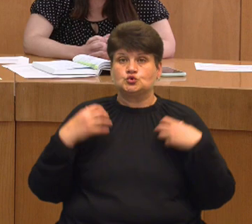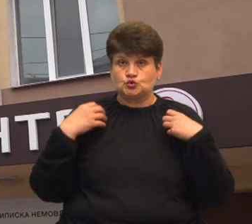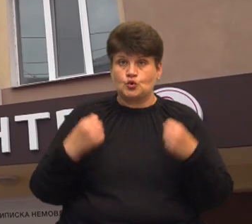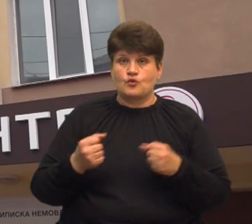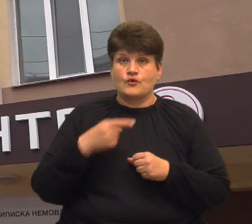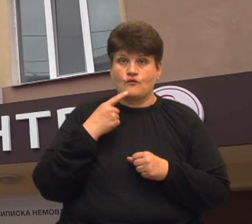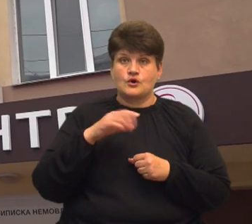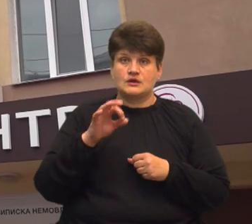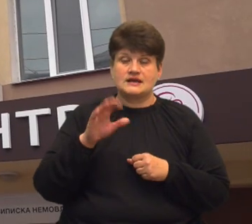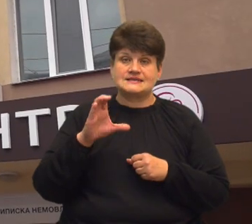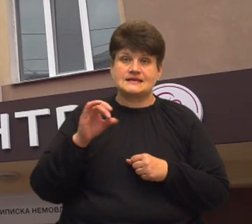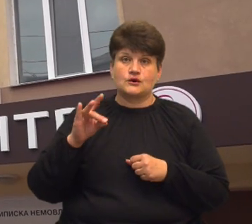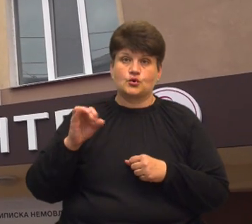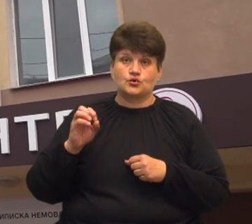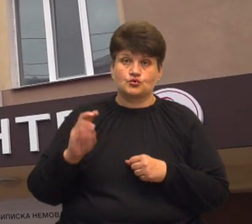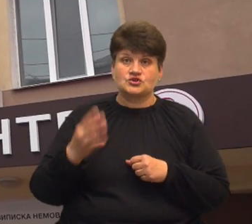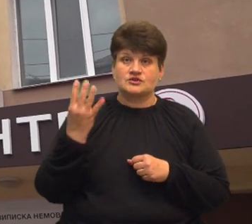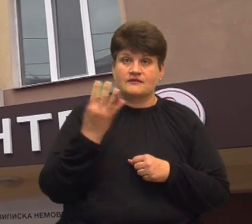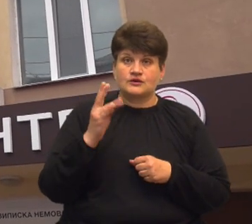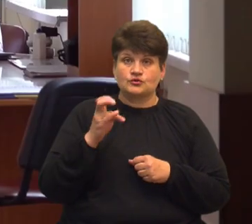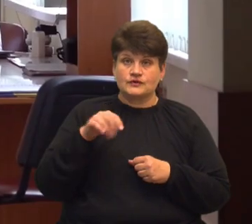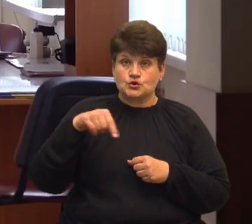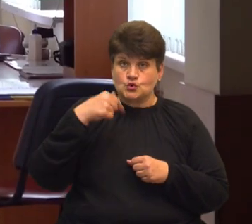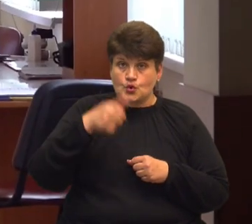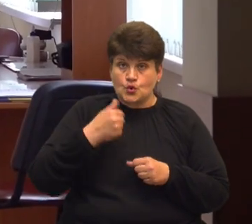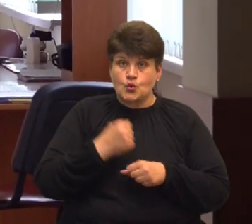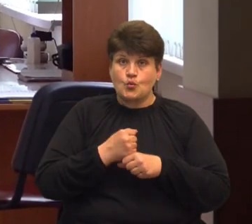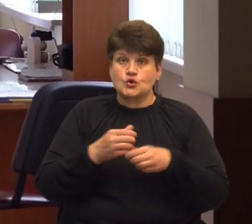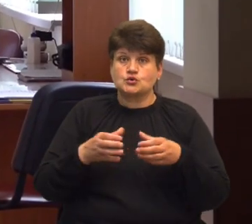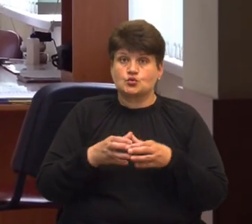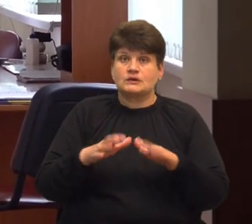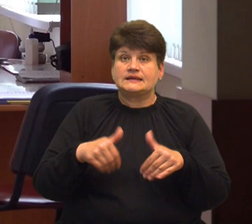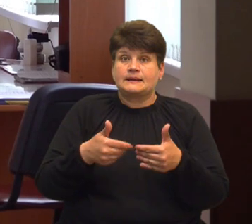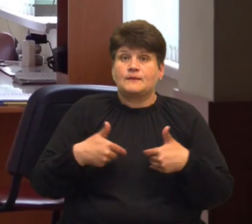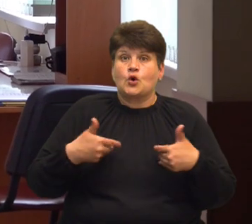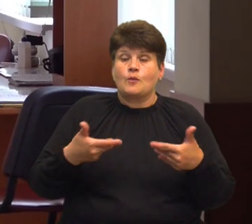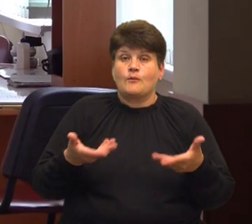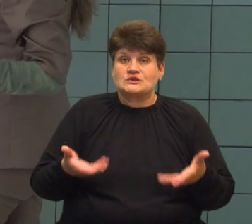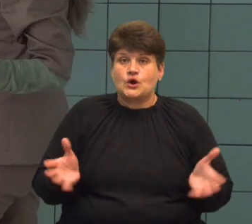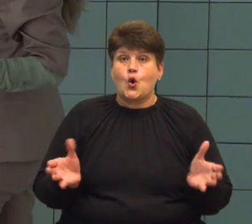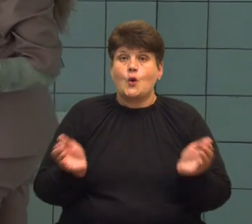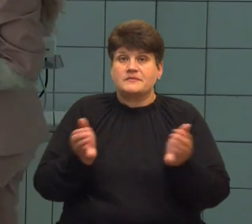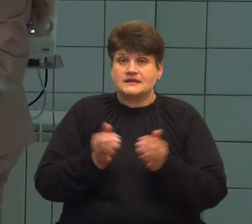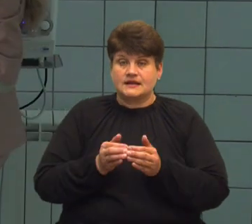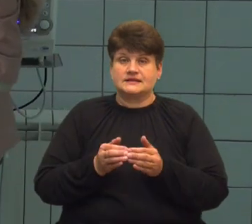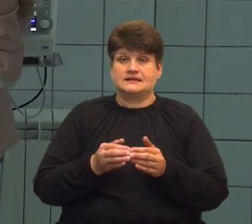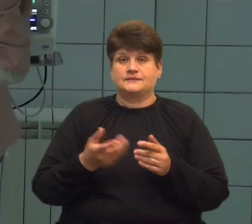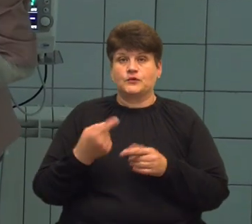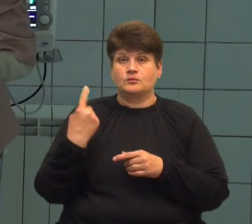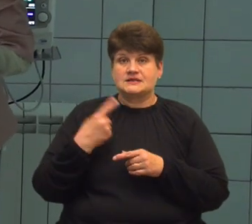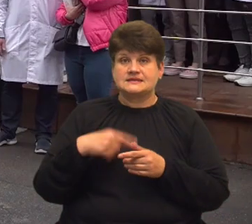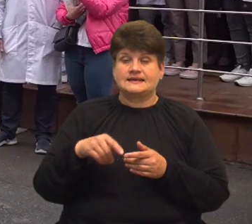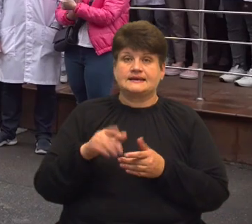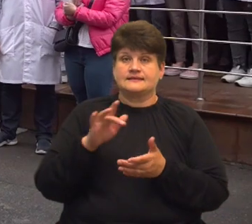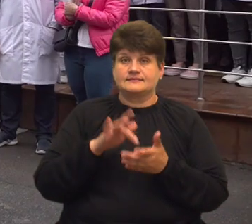Сиротюк. Нагадаю, 4 квітня цього року робоча група обласної ради дала пропозицію об'єднати обласний перинатальний центр і обласну дитячу